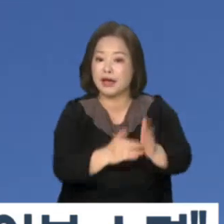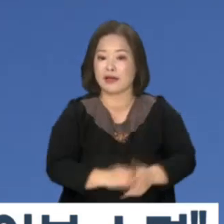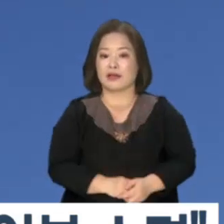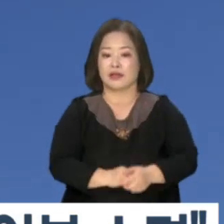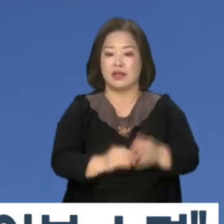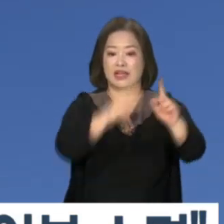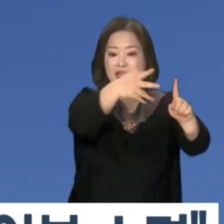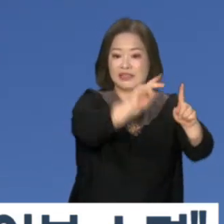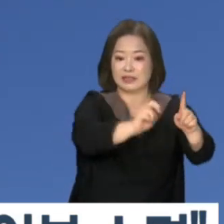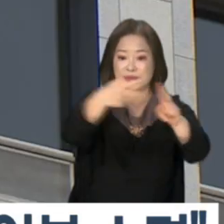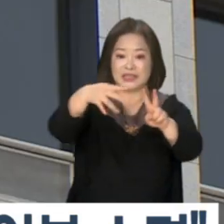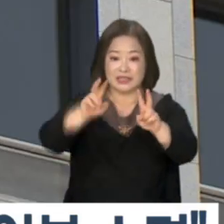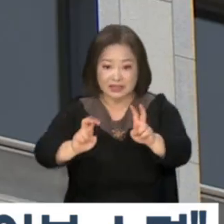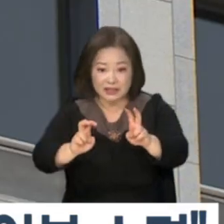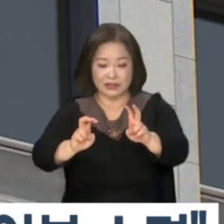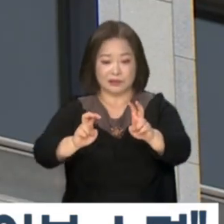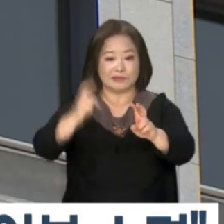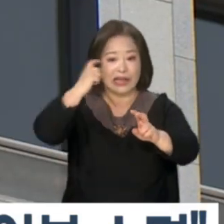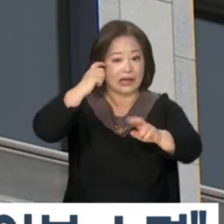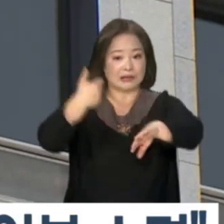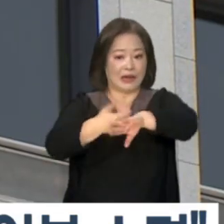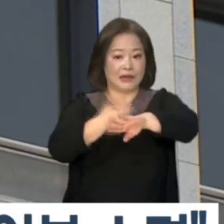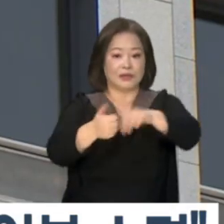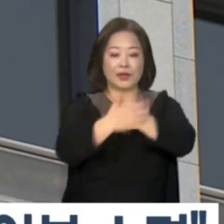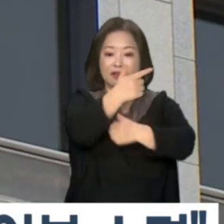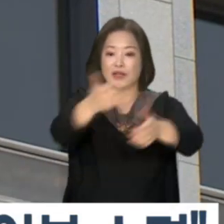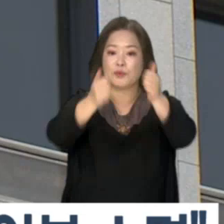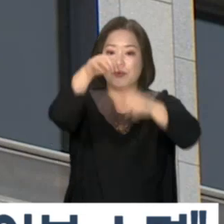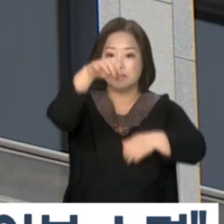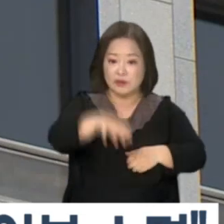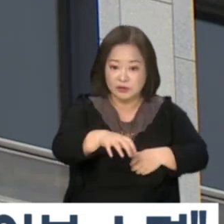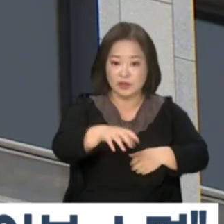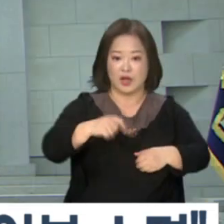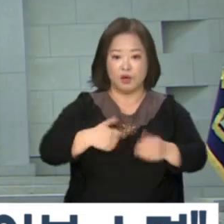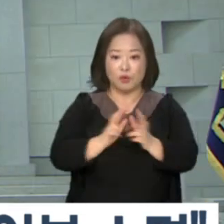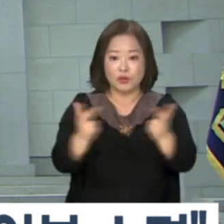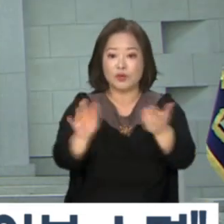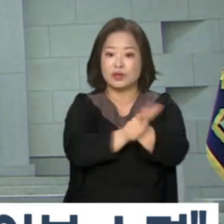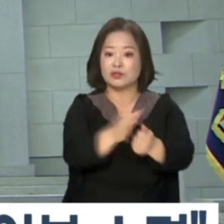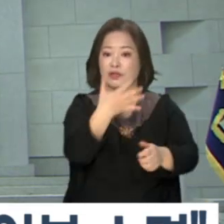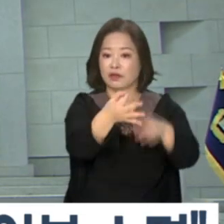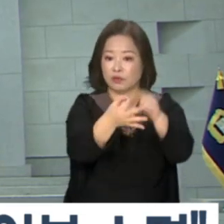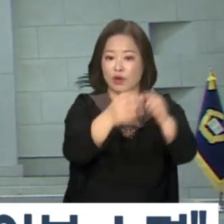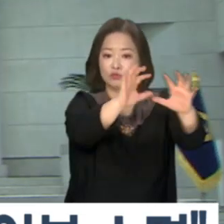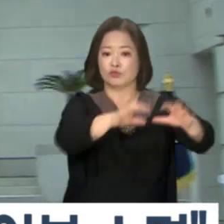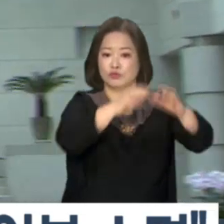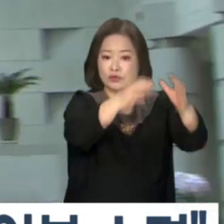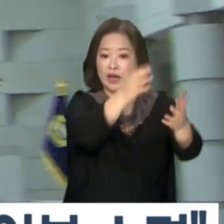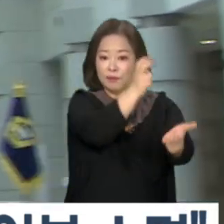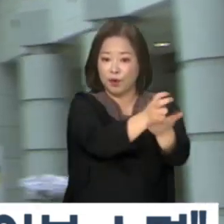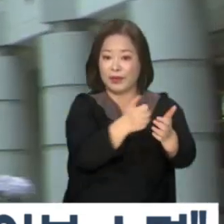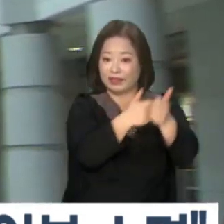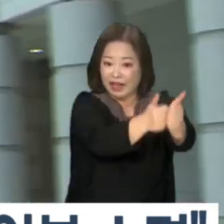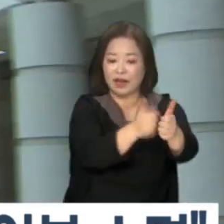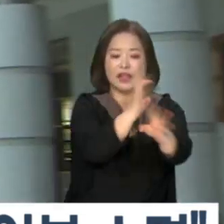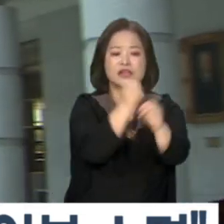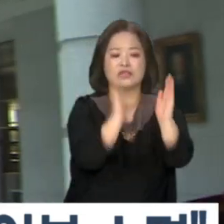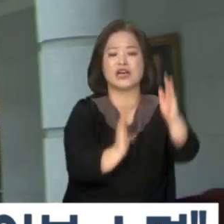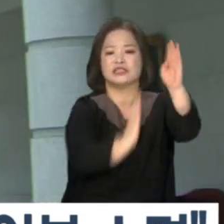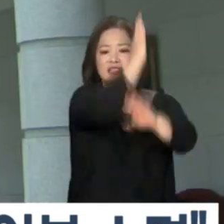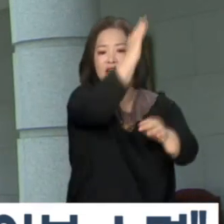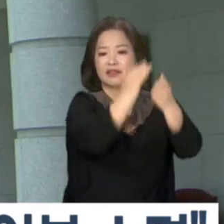1, 2심 판단이 갈린 가운데 대법원은 A씨 본인의 위자료가 국가재정법상 시효가 지나